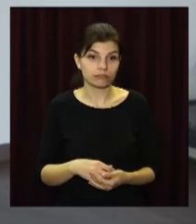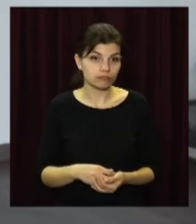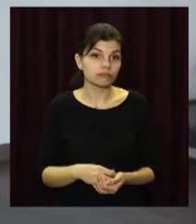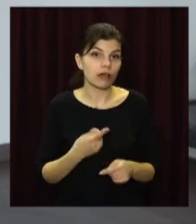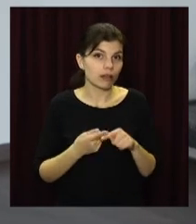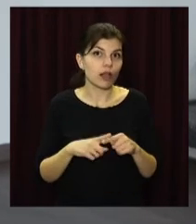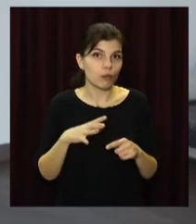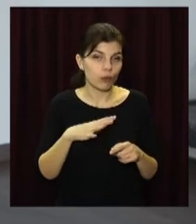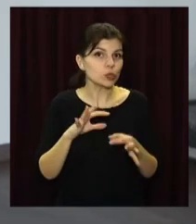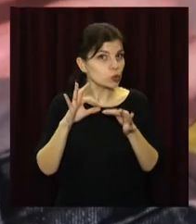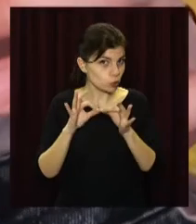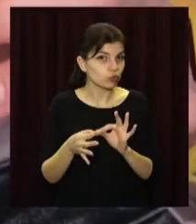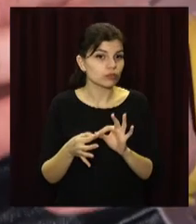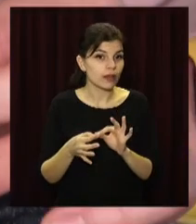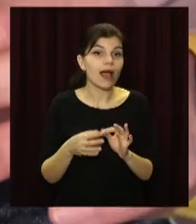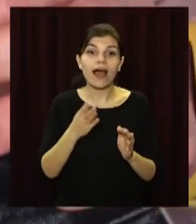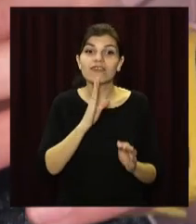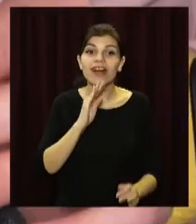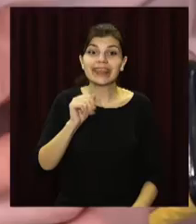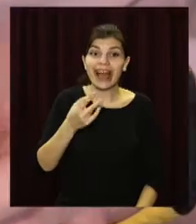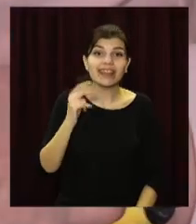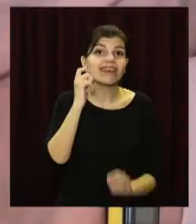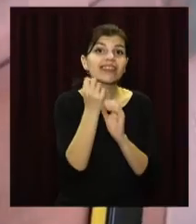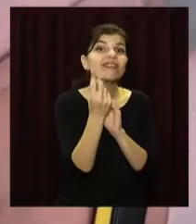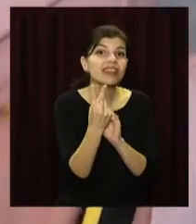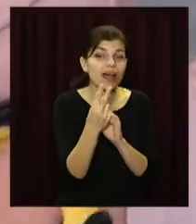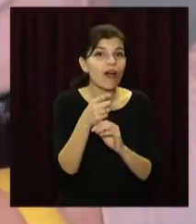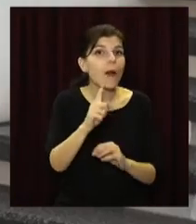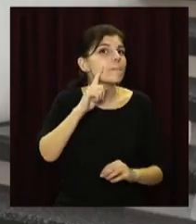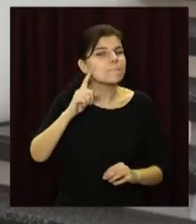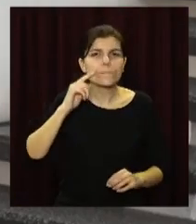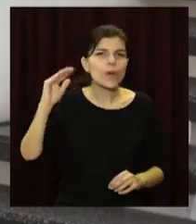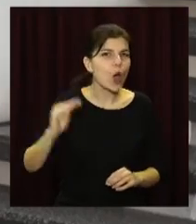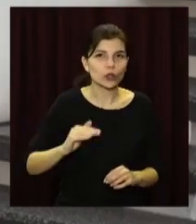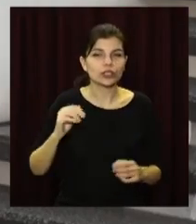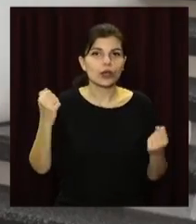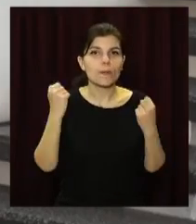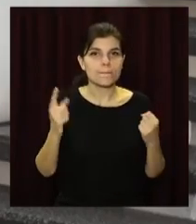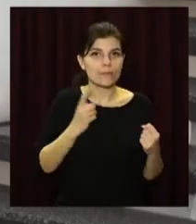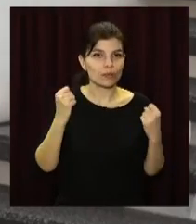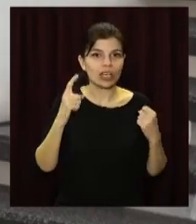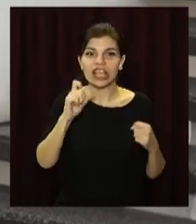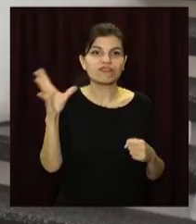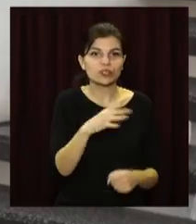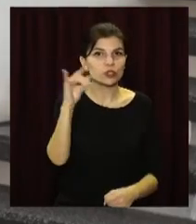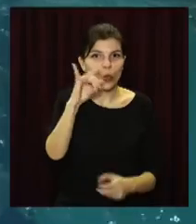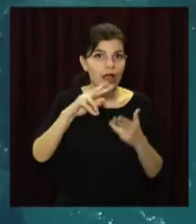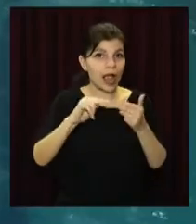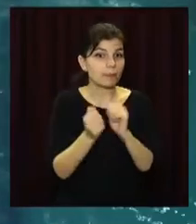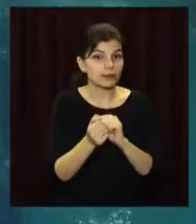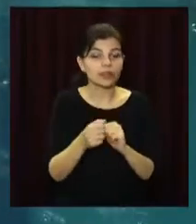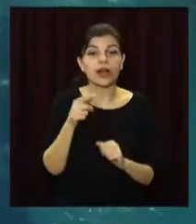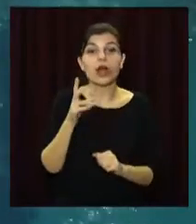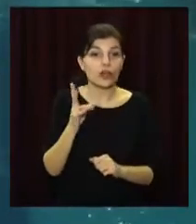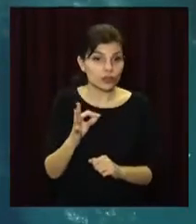Це було дуже складно. А от Тетяні лише 12, і зараз вона наймолодша майстерка спорту з плавання за всю історію Кам'янського.